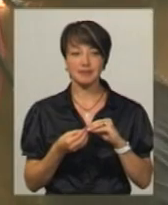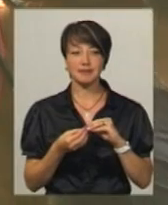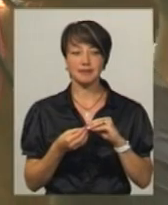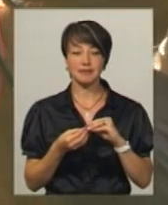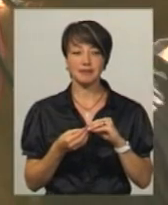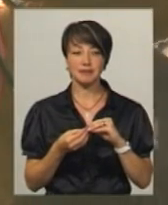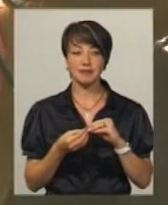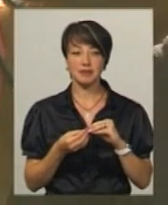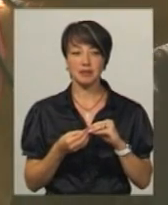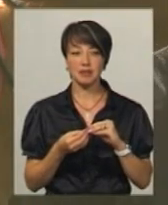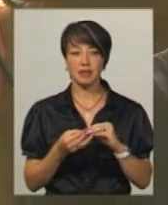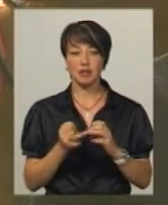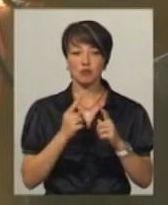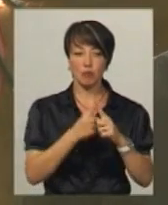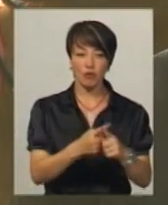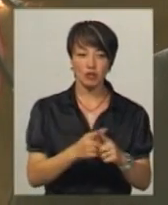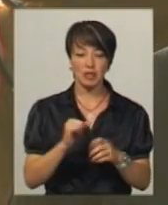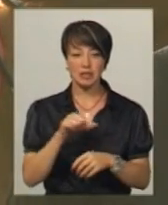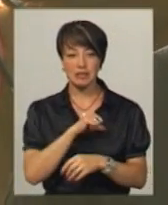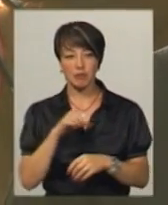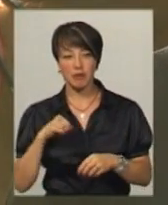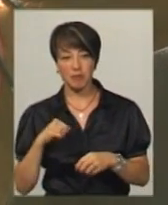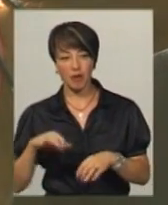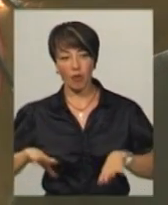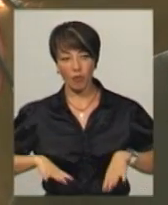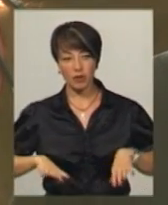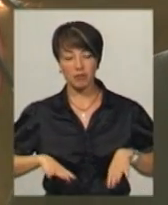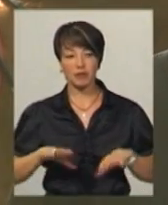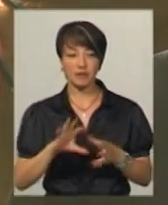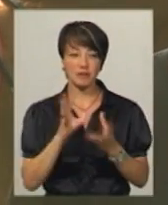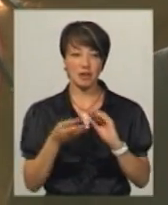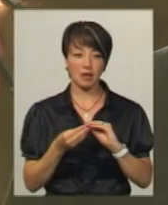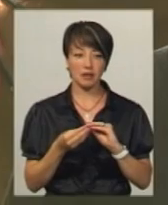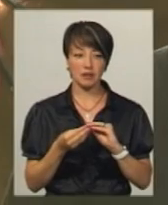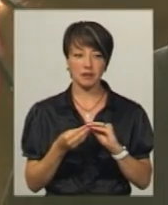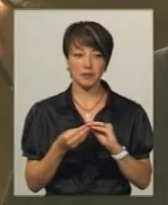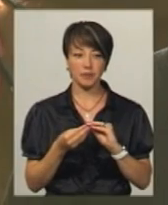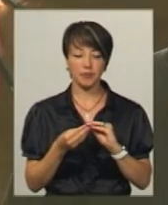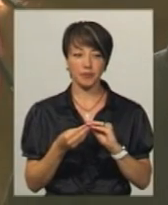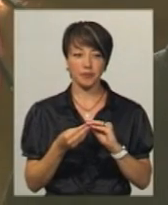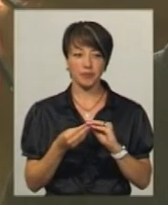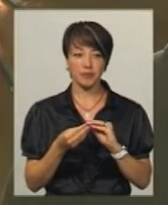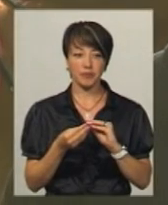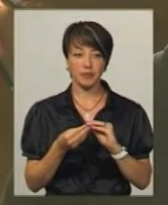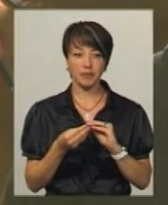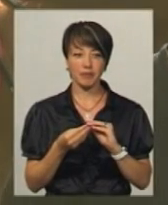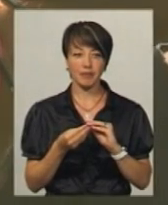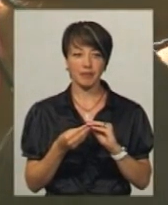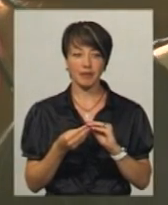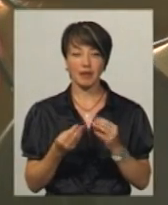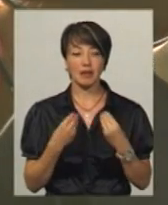спроваджати ми з самими тваринами. І взагалі-то, в принципі, воно якось дає